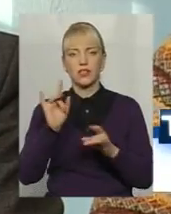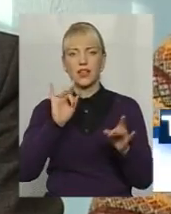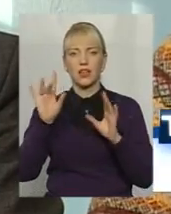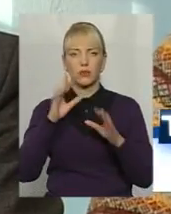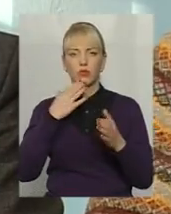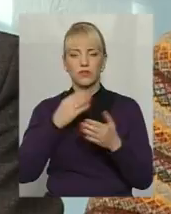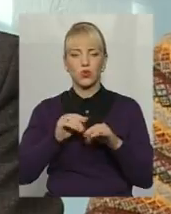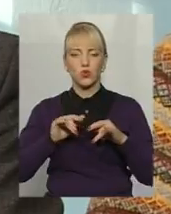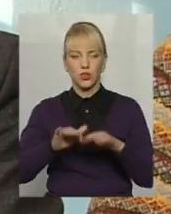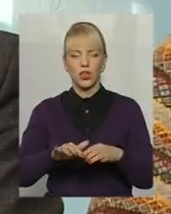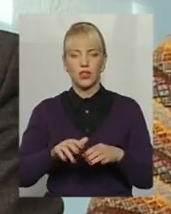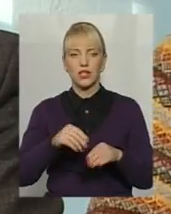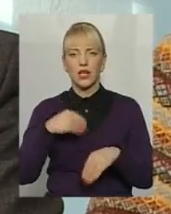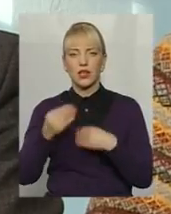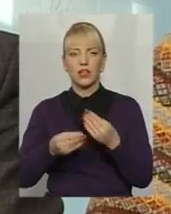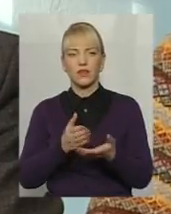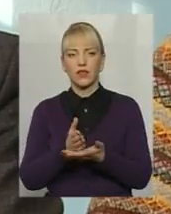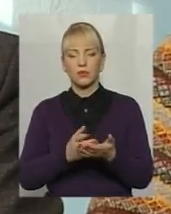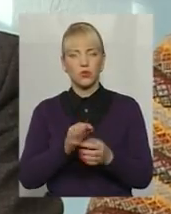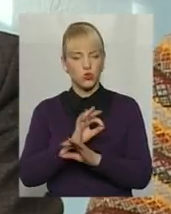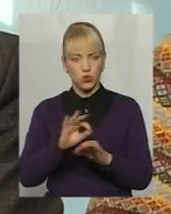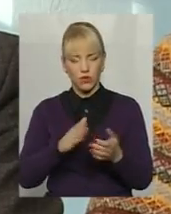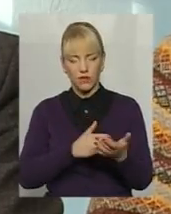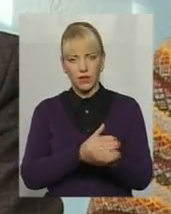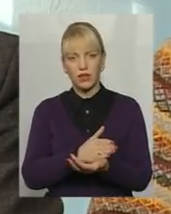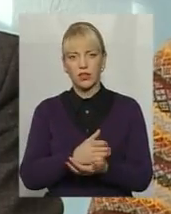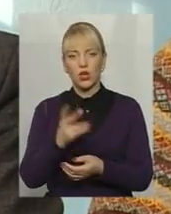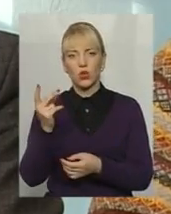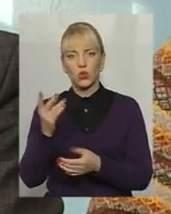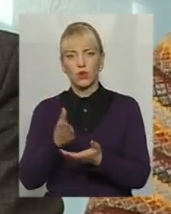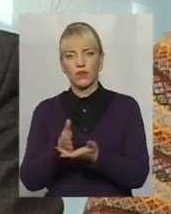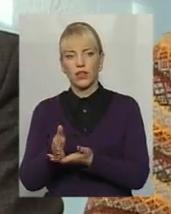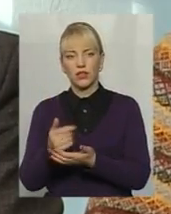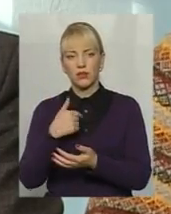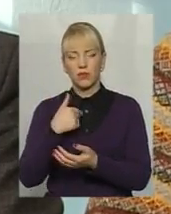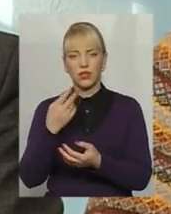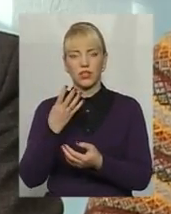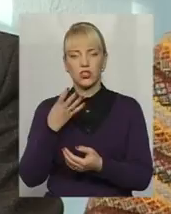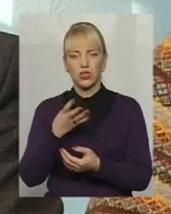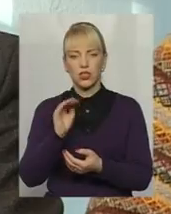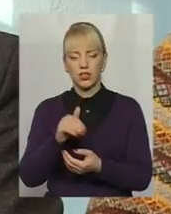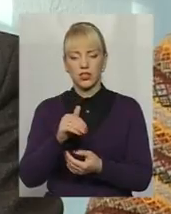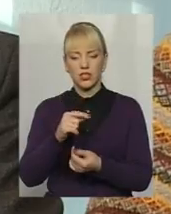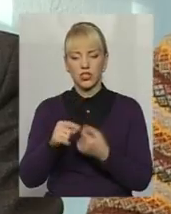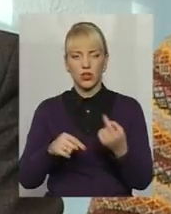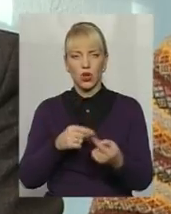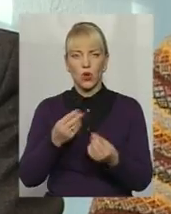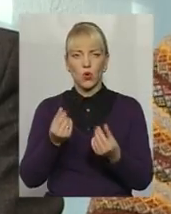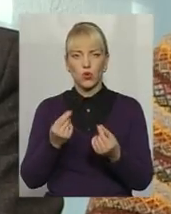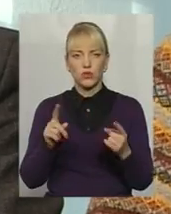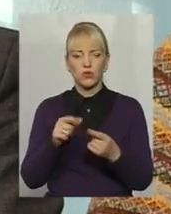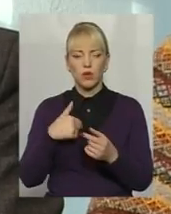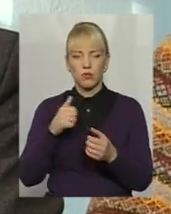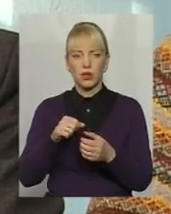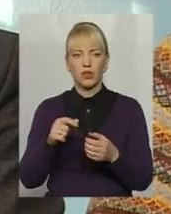надавати послуги. Чудовий варіант. Другий варіант. Мені треба порядка 4 тисячі обігових коштів, щоб я їх міг по